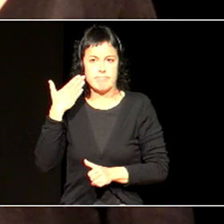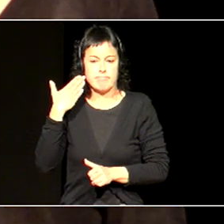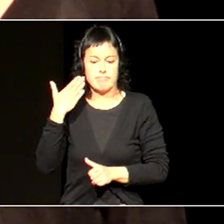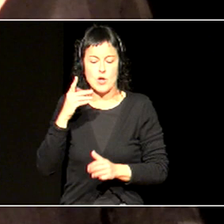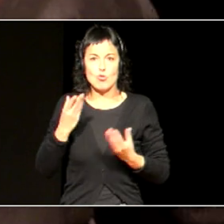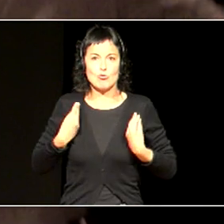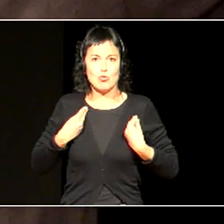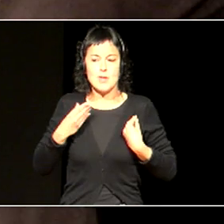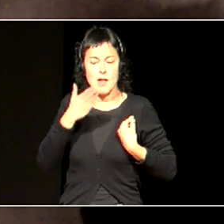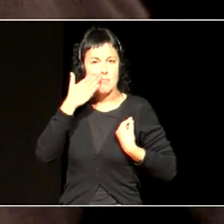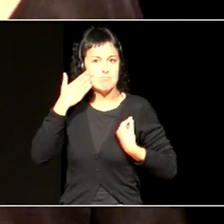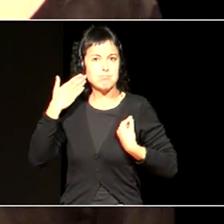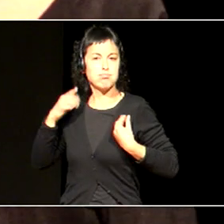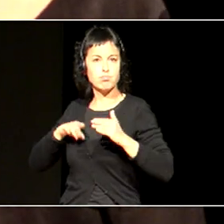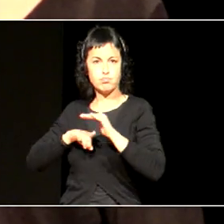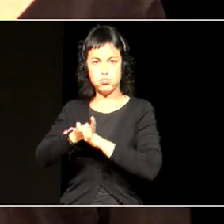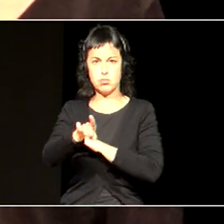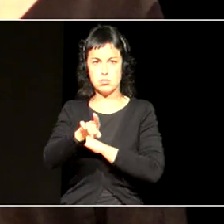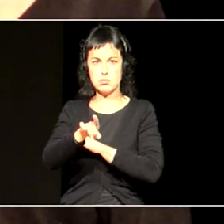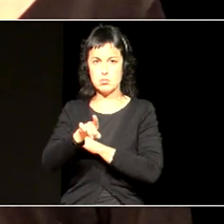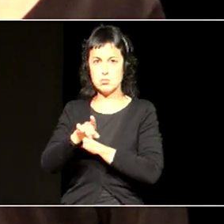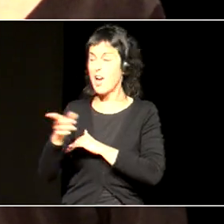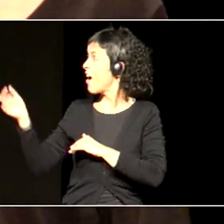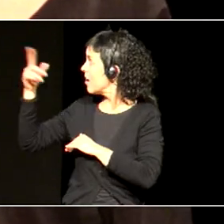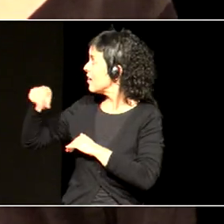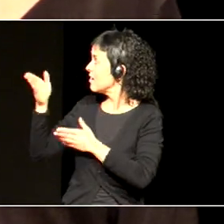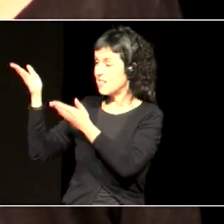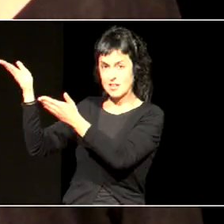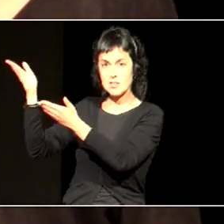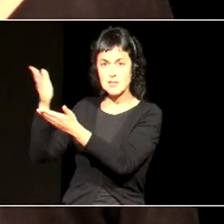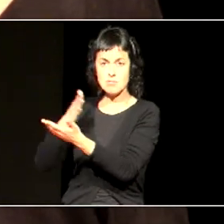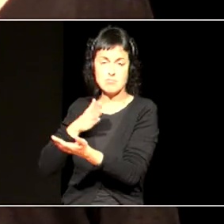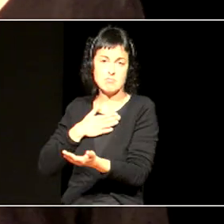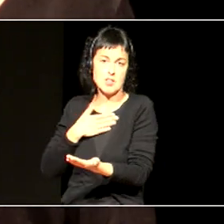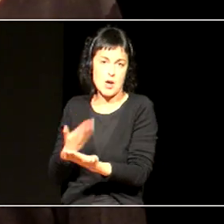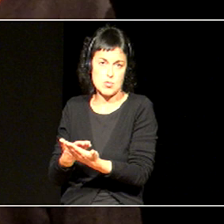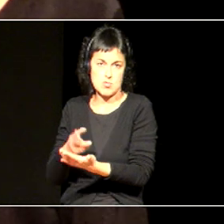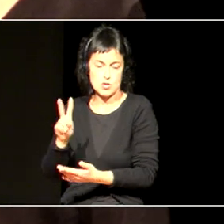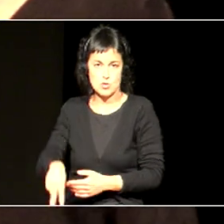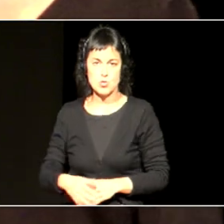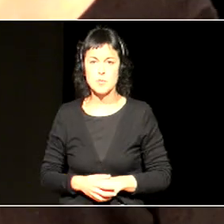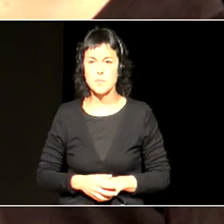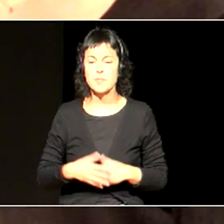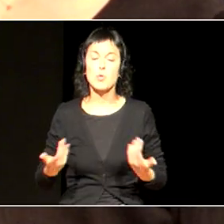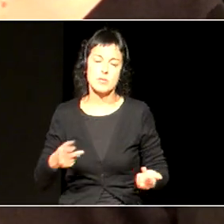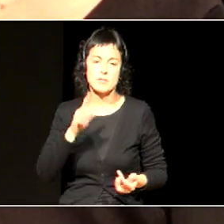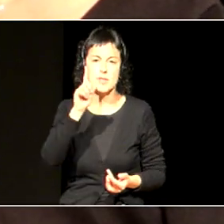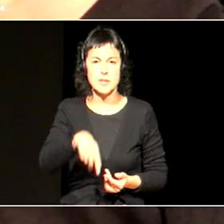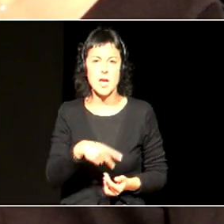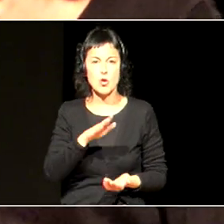bizitzaez, ba, ba, haiek dira gure justifikazioa, zelantzari gabe, gero bi justifikazio dauden, oski baiet,